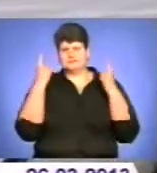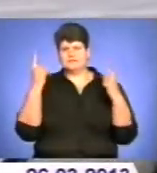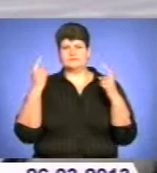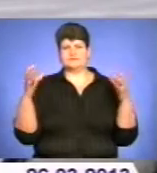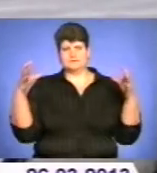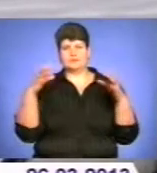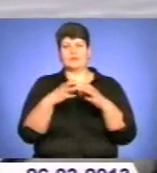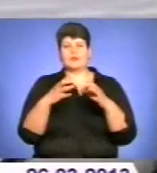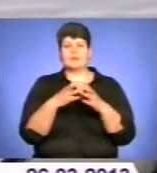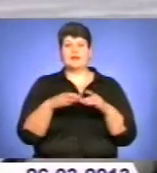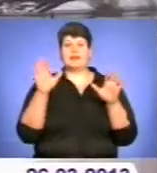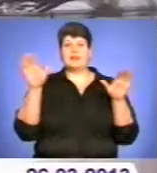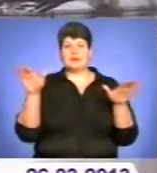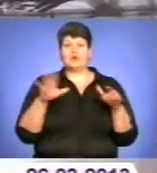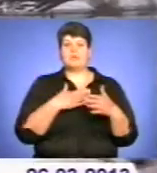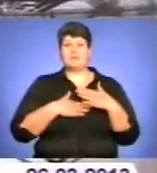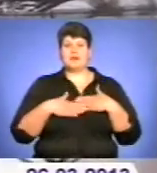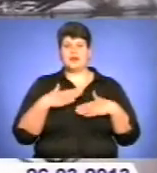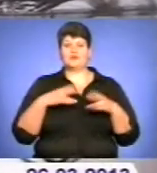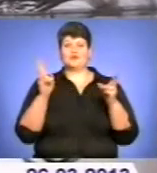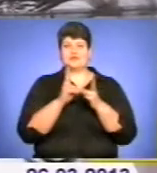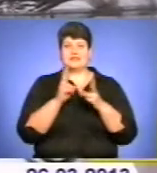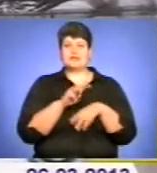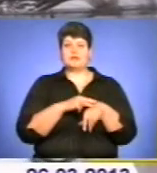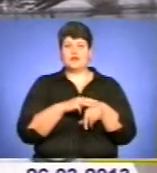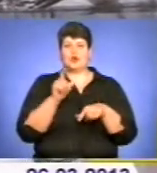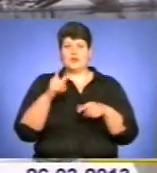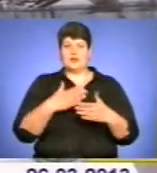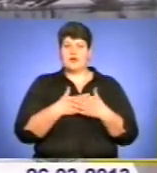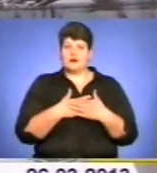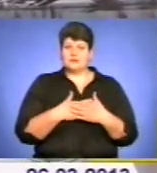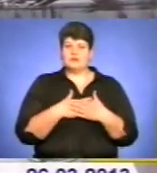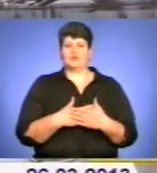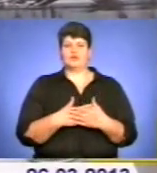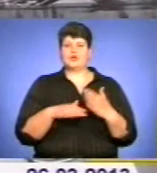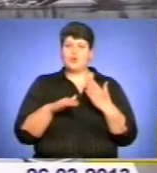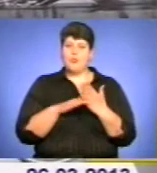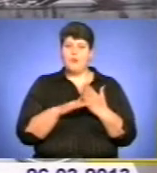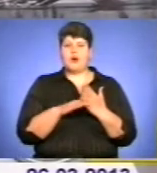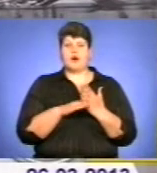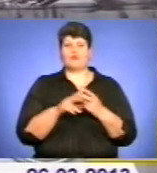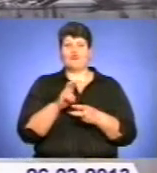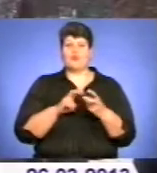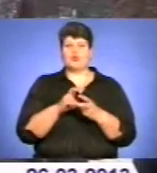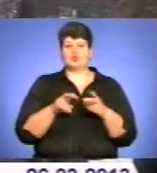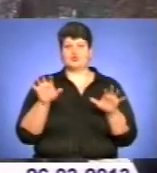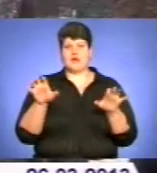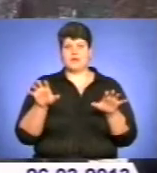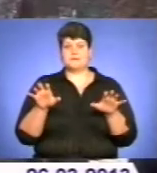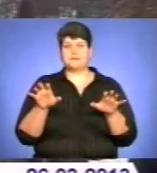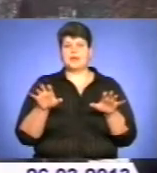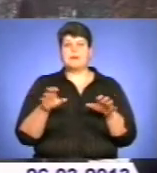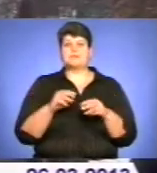зграйпернатих. Було дуже приємно зустрітися тут з міліцією, що люди активуються і допомагають в пошуку тварин. Працівники